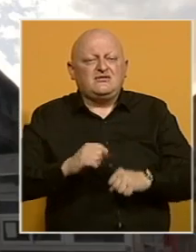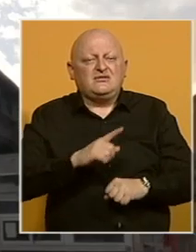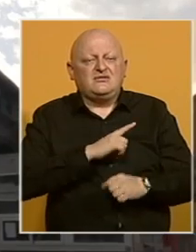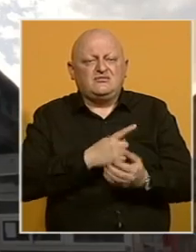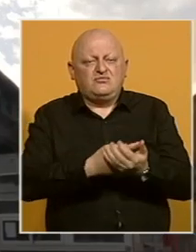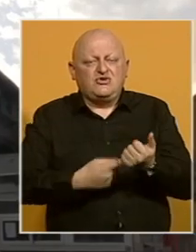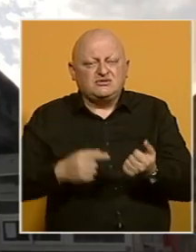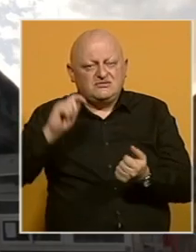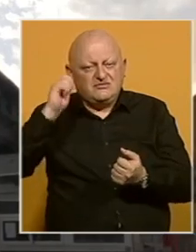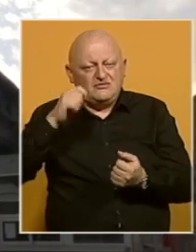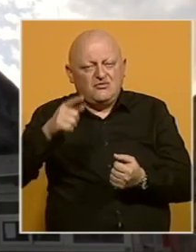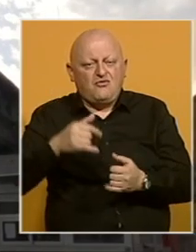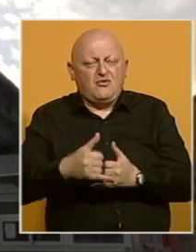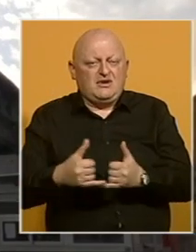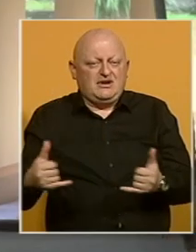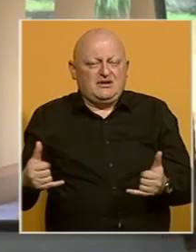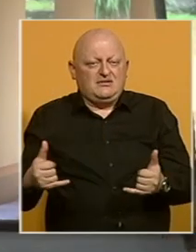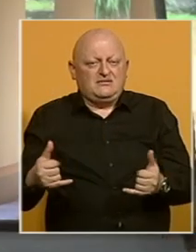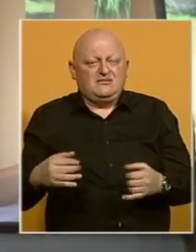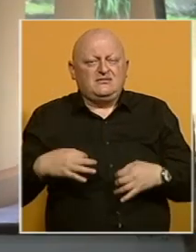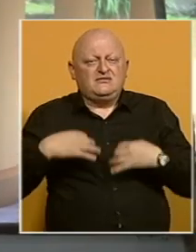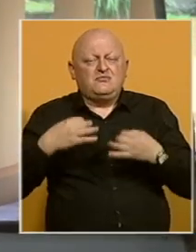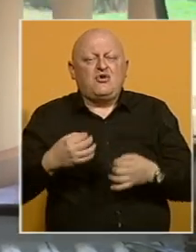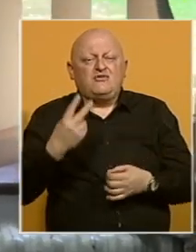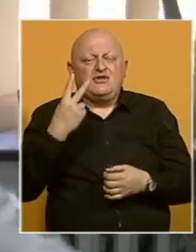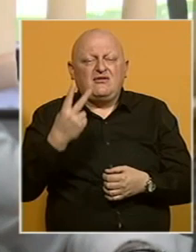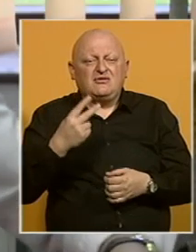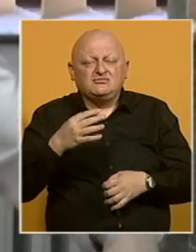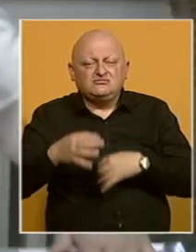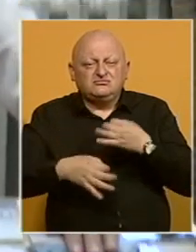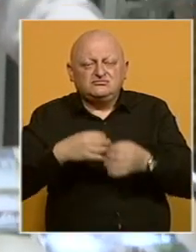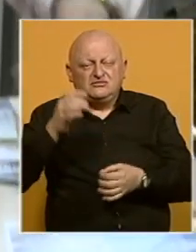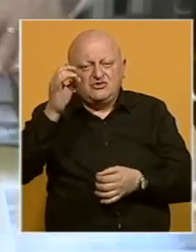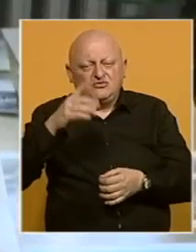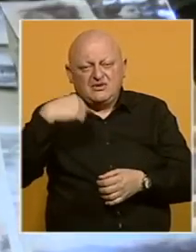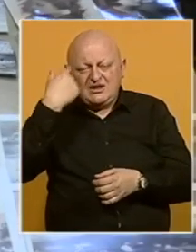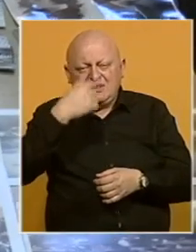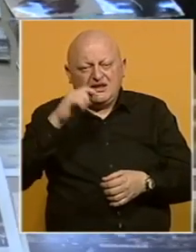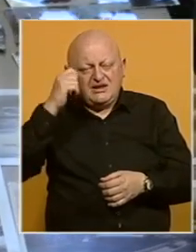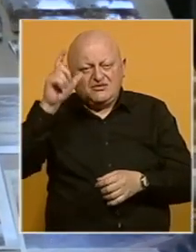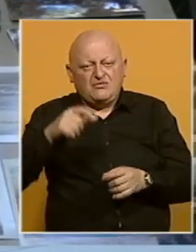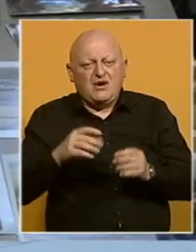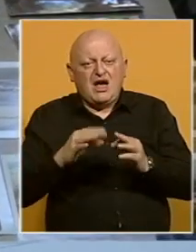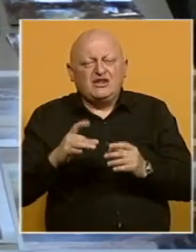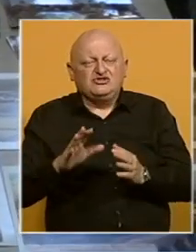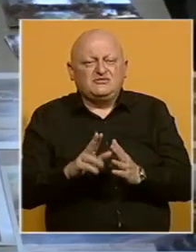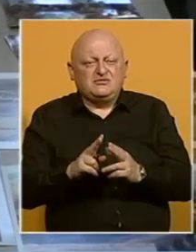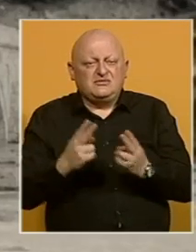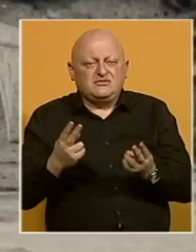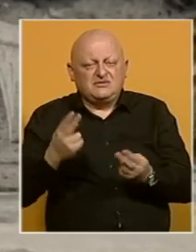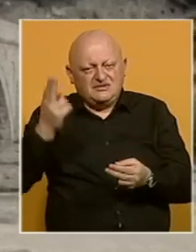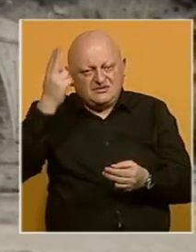smrti posljednjeg jevreja u ovom gradu. Profesor Vaseć je istražila i sudbine likova jevreja u Andrićevim dijelima.